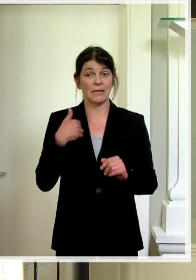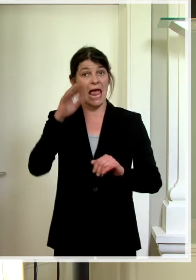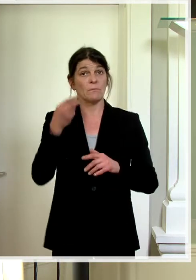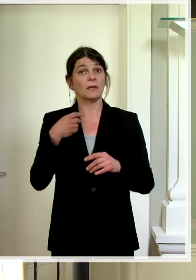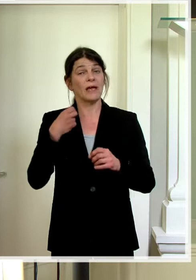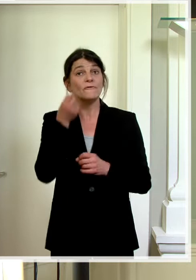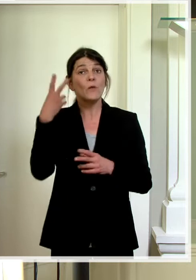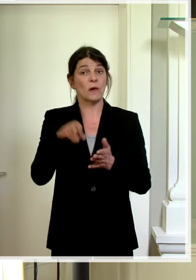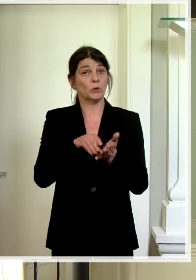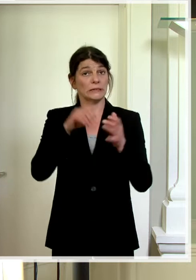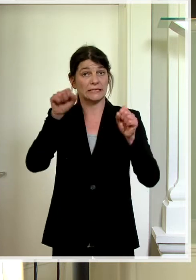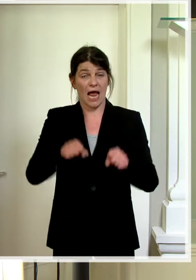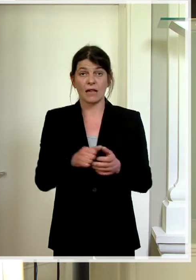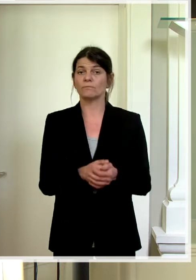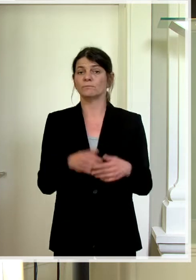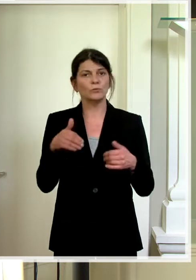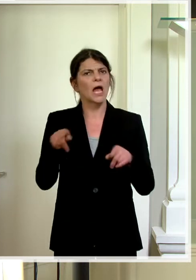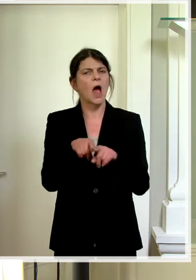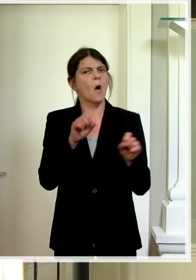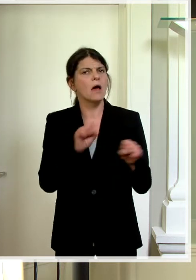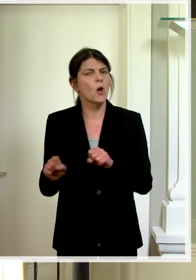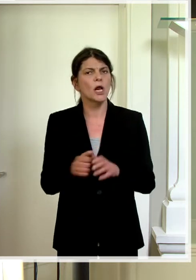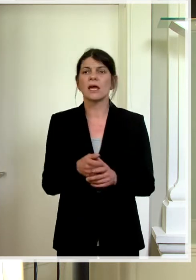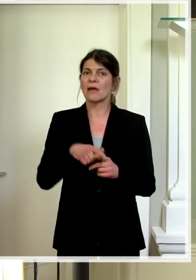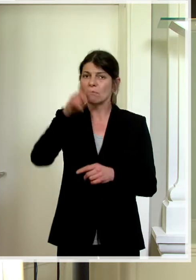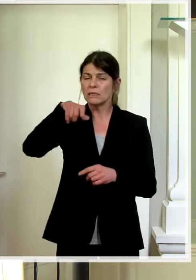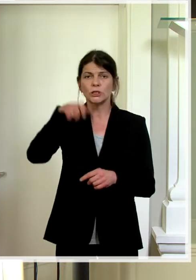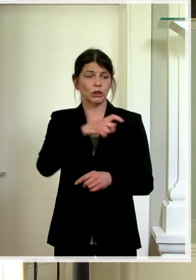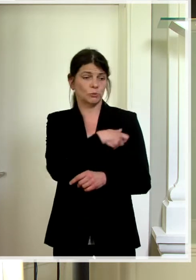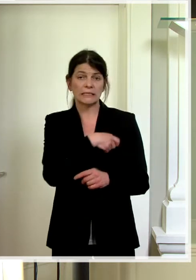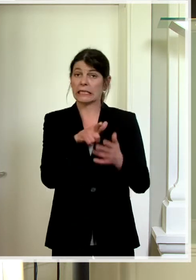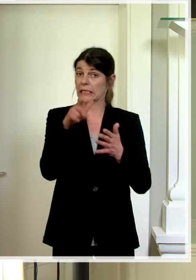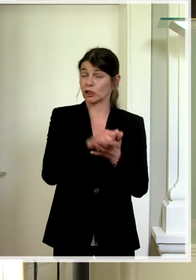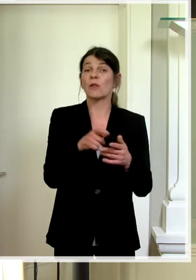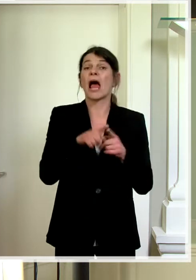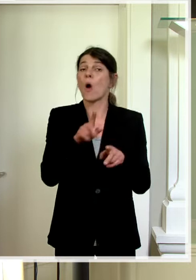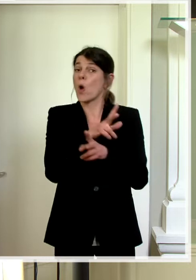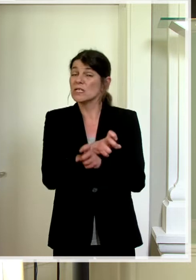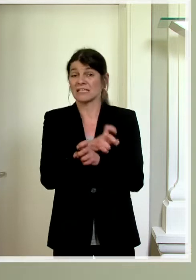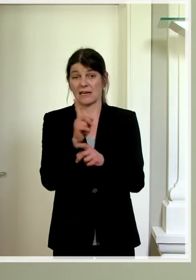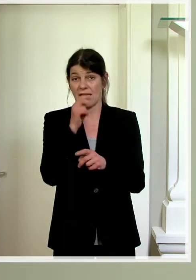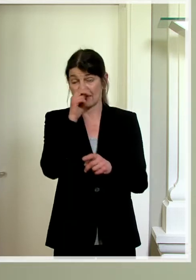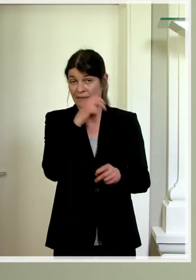vernünftig nutzen können, muss es möglich sein, Personen aus der Schweiz, aus Lichtenstein und auch aus Österreich,